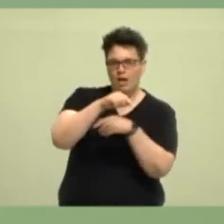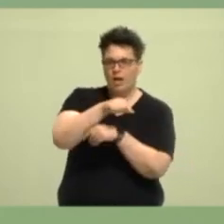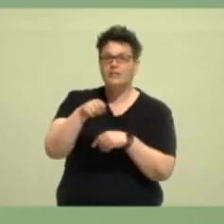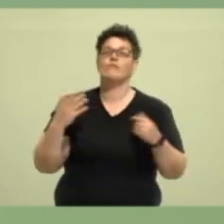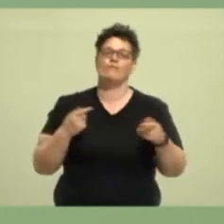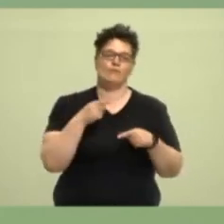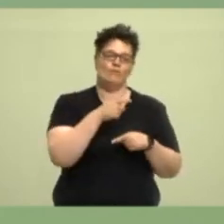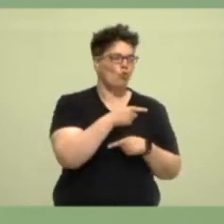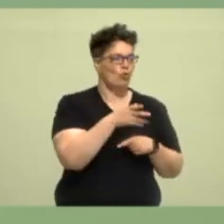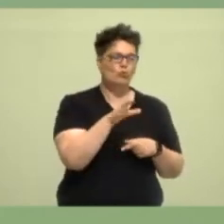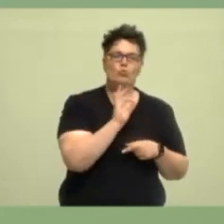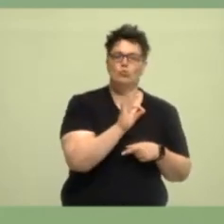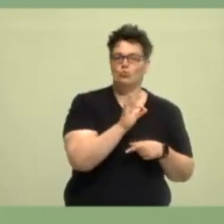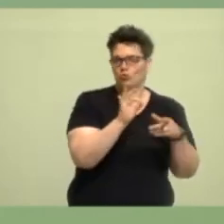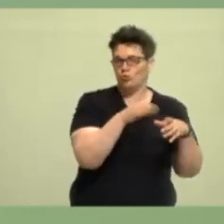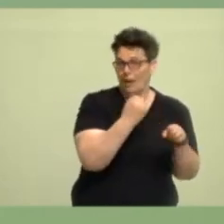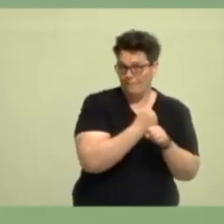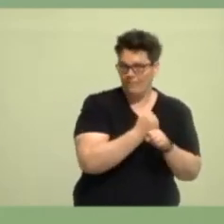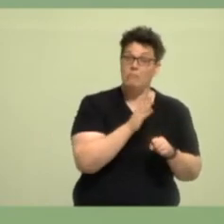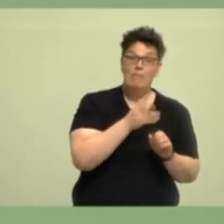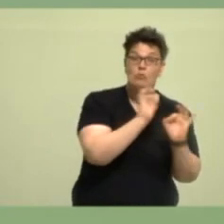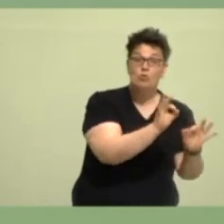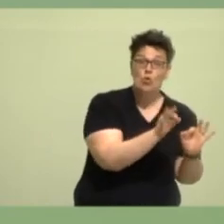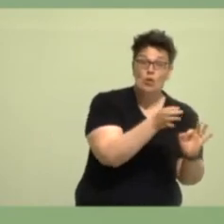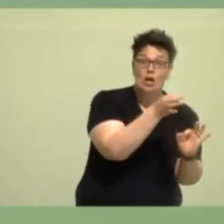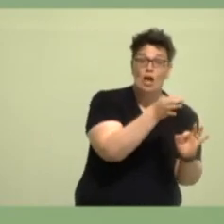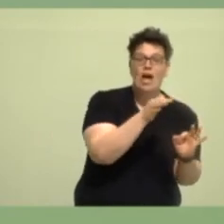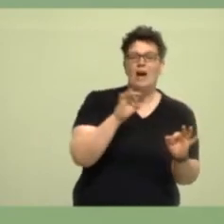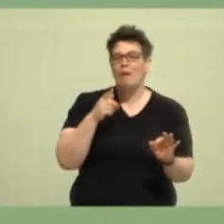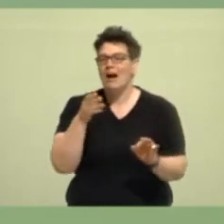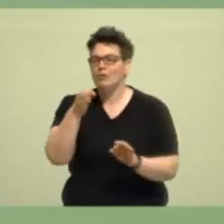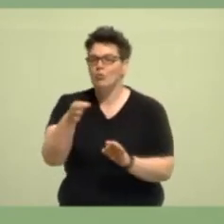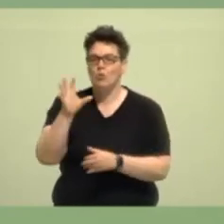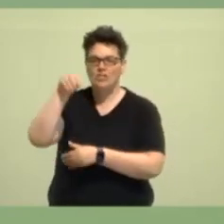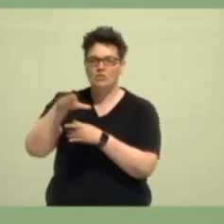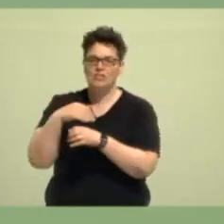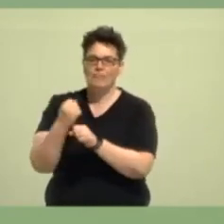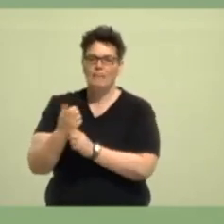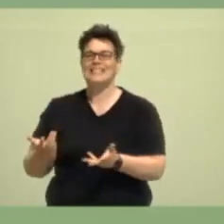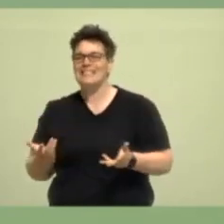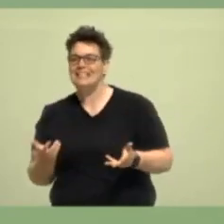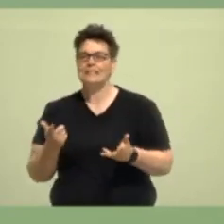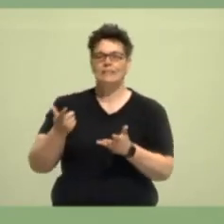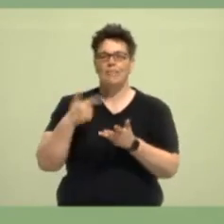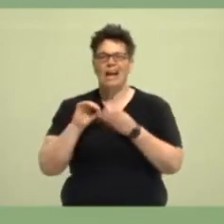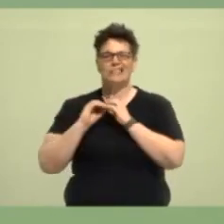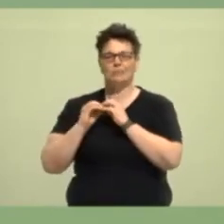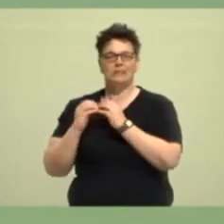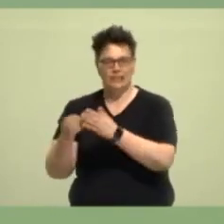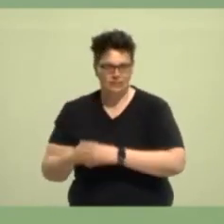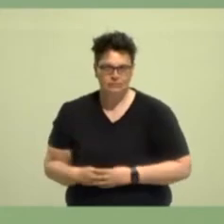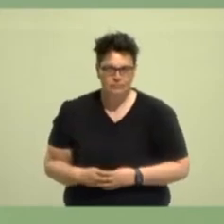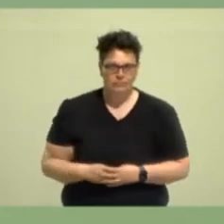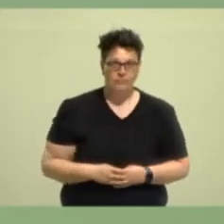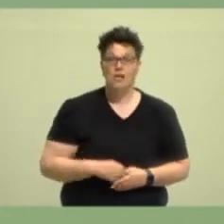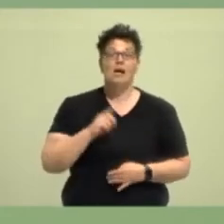Das funktioniert mal gut und in einigen Kommunen gestaltet sich die Zusammenarbeit als auch etwas schwieriger. Wir können auch auf andere